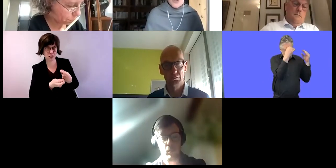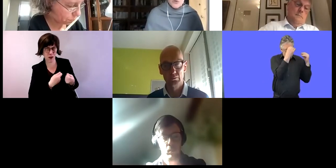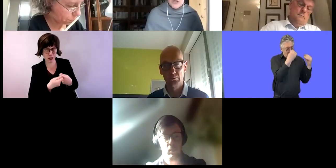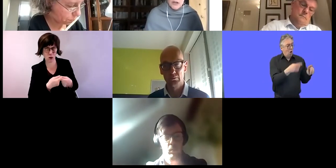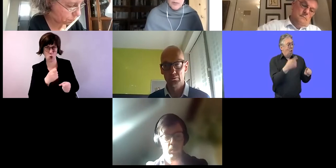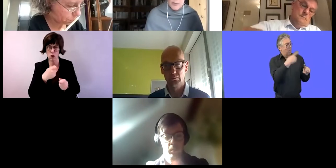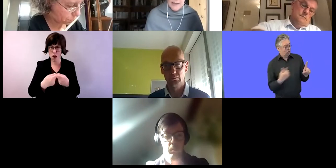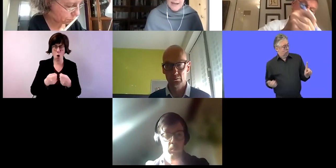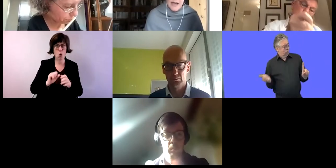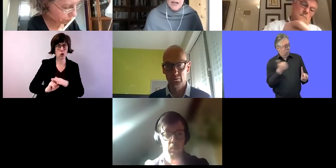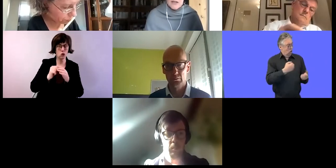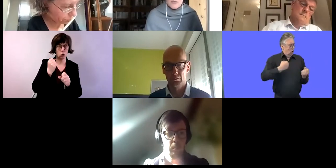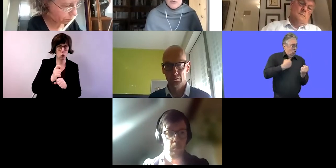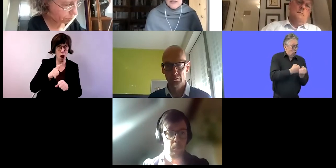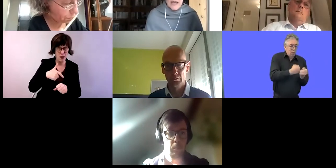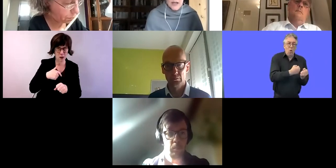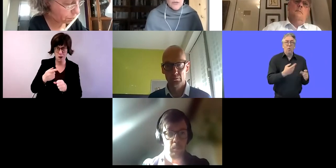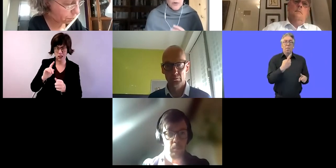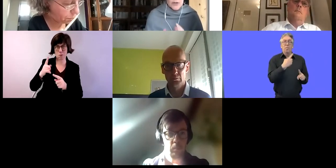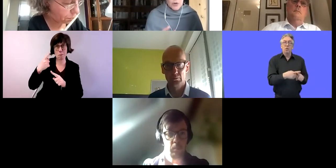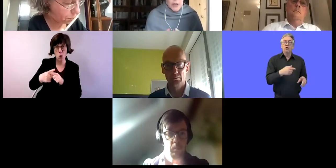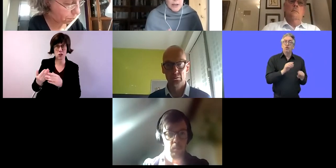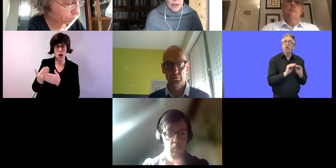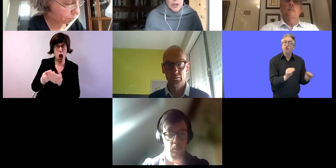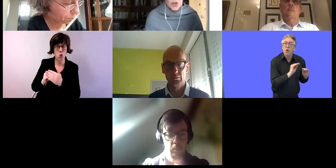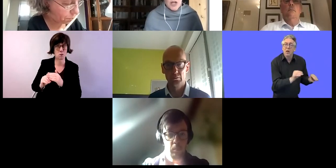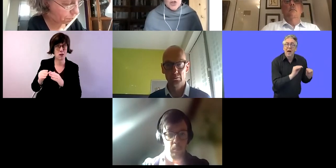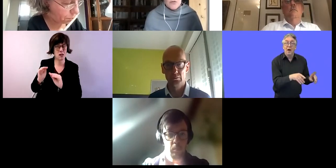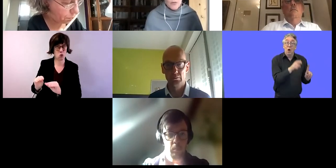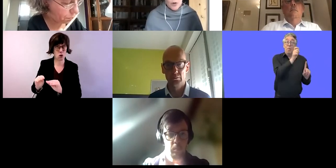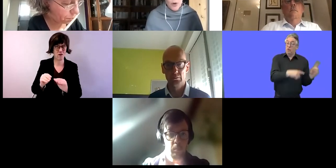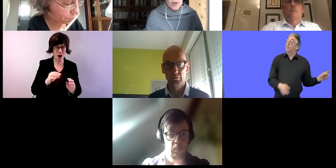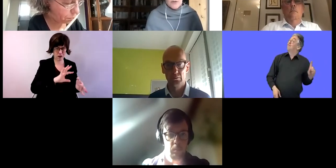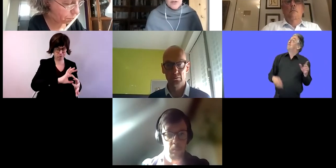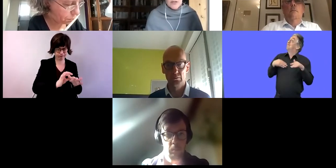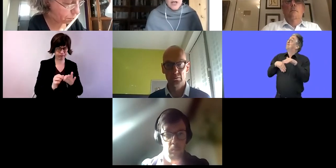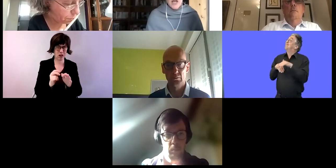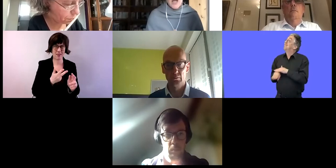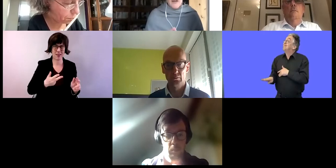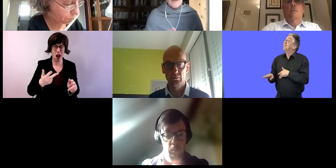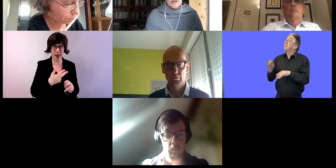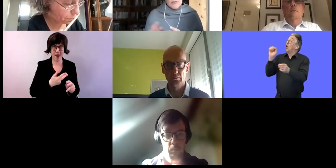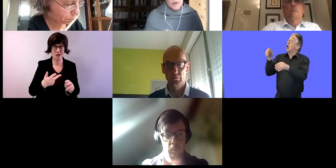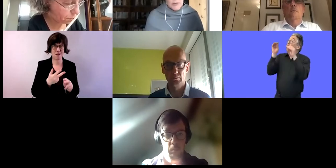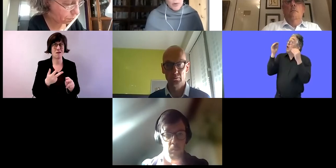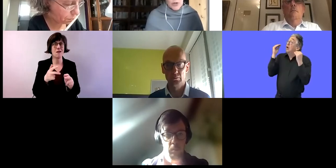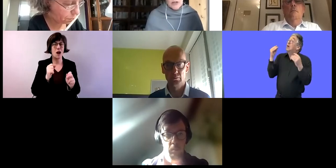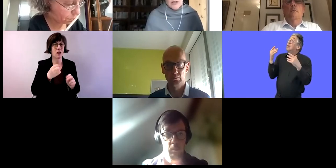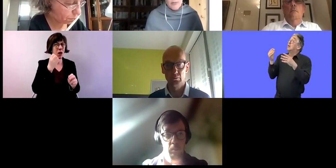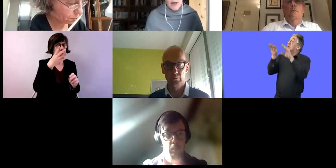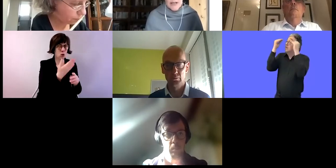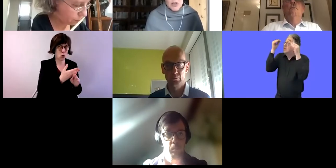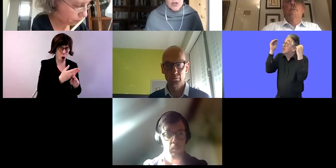Arbeitsplatz und Bildung und Ausbildung. Das hatten wir miteinander verknüpft, sodass also zunächst mal Bildung und